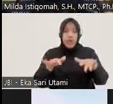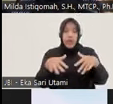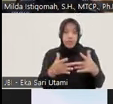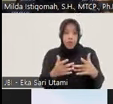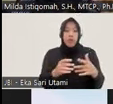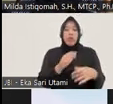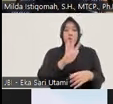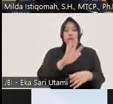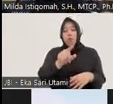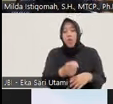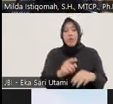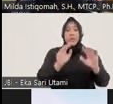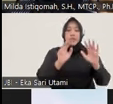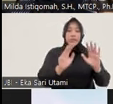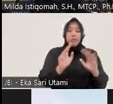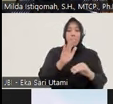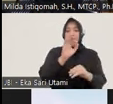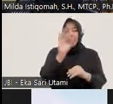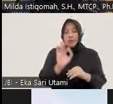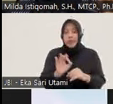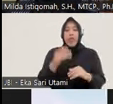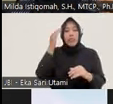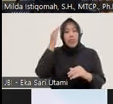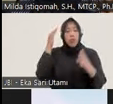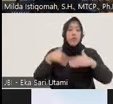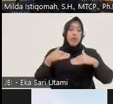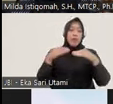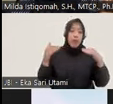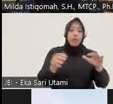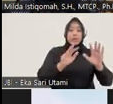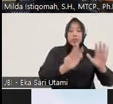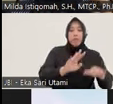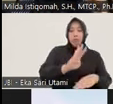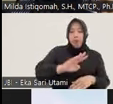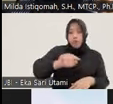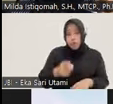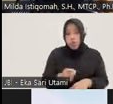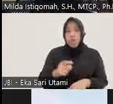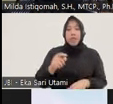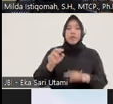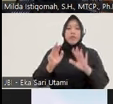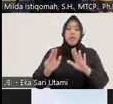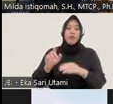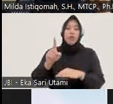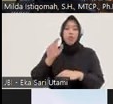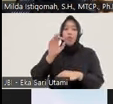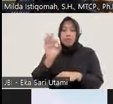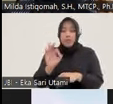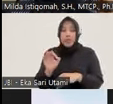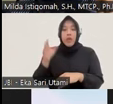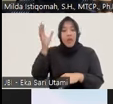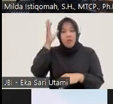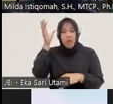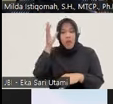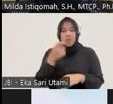yang mengetahui tentang keadilan restoratif sedangkan 94,1% itu belum pernah mendengar tentang konsep keadilan